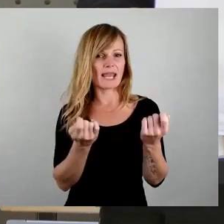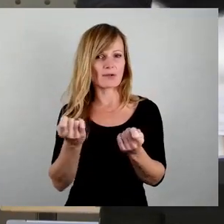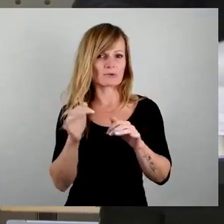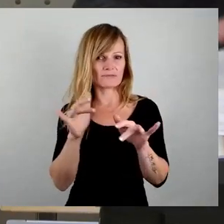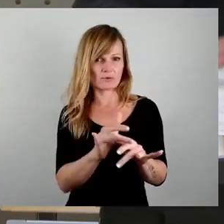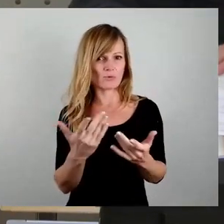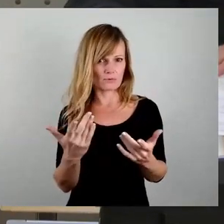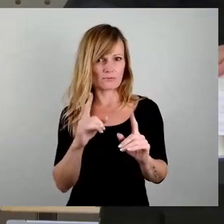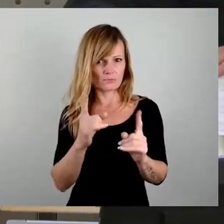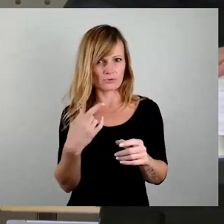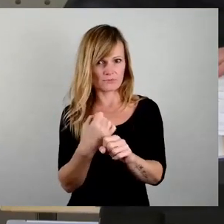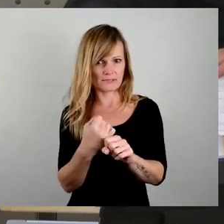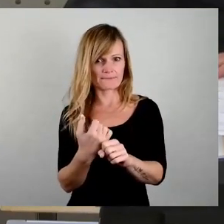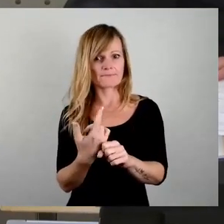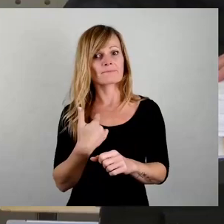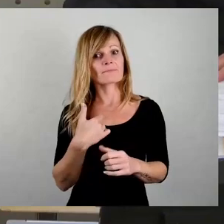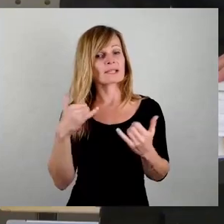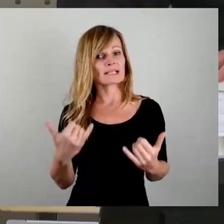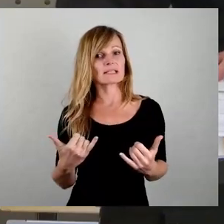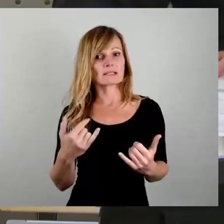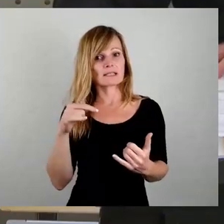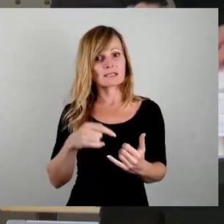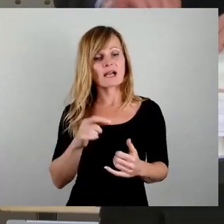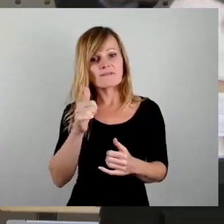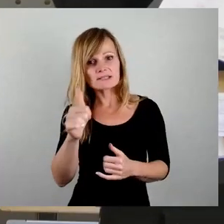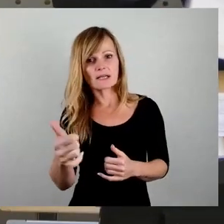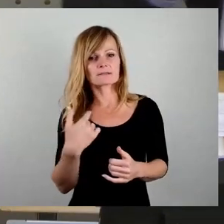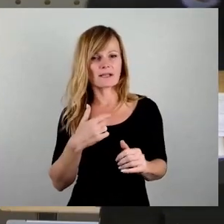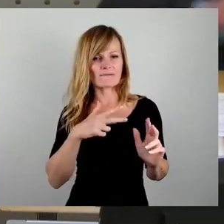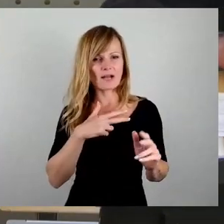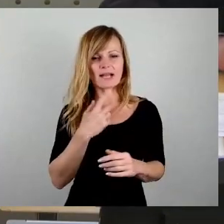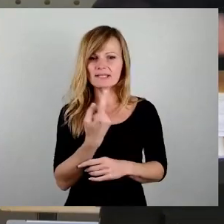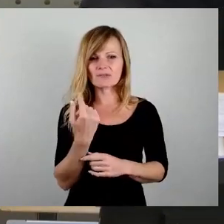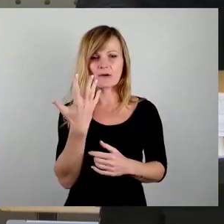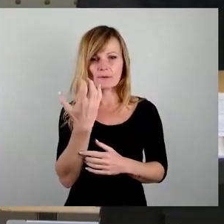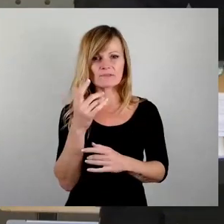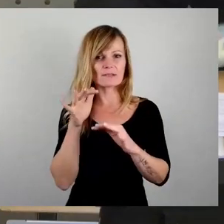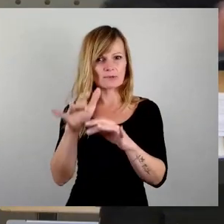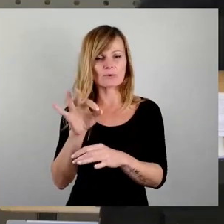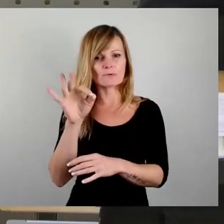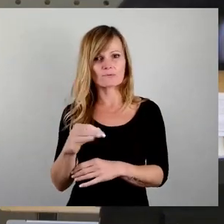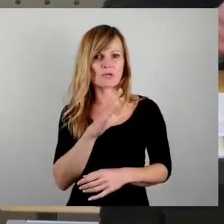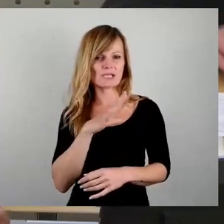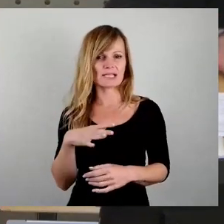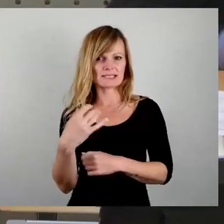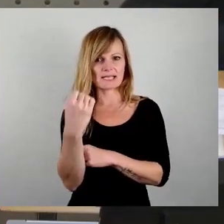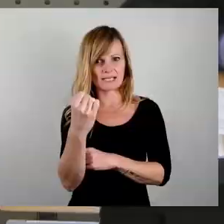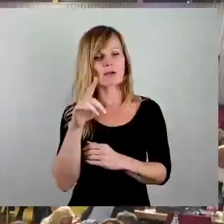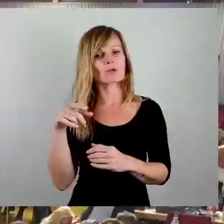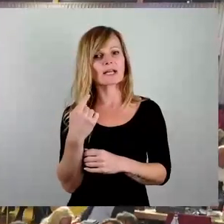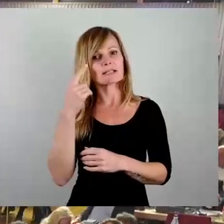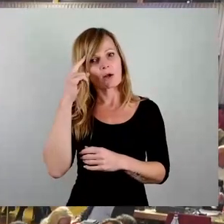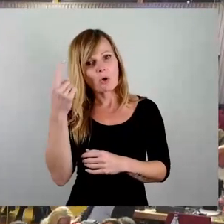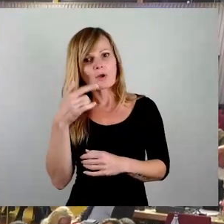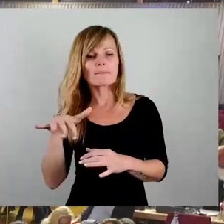Und ich bin hier voller Verdacht. In Wahrheit geben wir 50 Millionen an die Sachsen-Energie. Und dann kommen die Gläubigen wieder und sagen, ja, das ist ja eigentlich eine